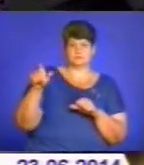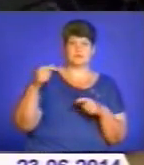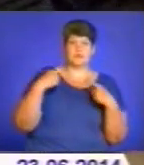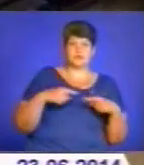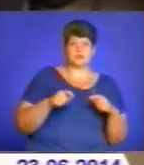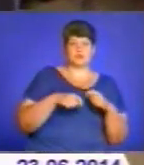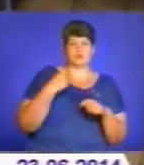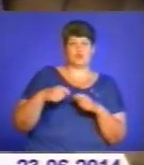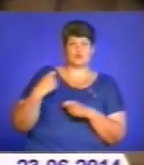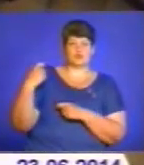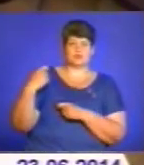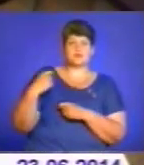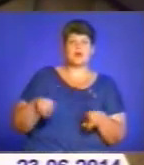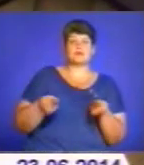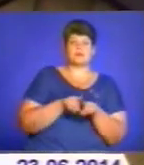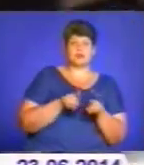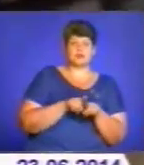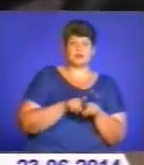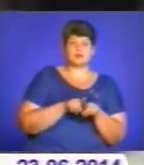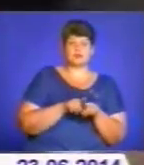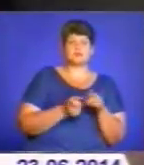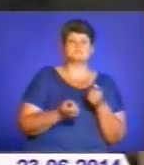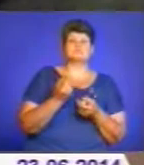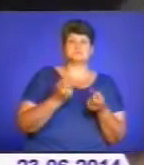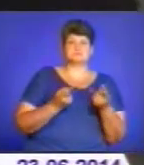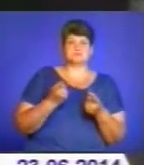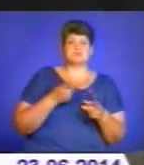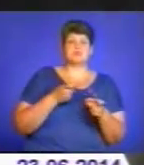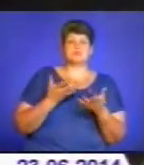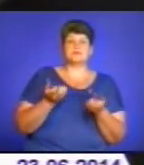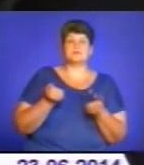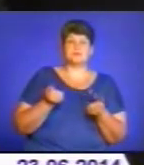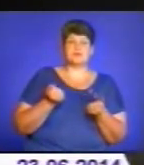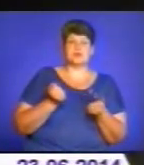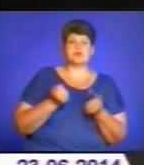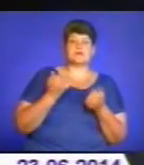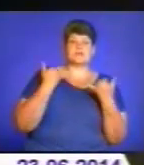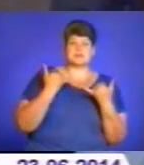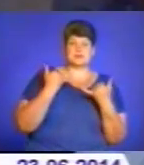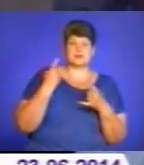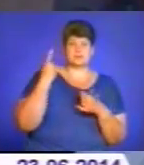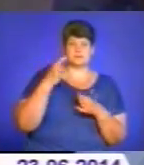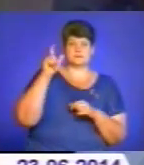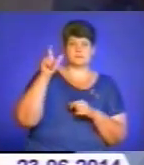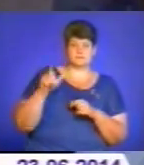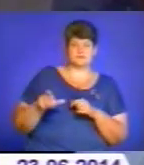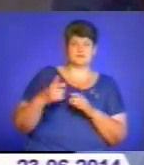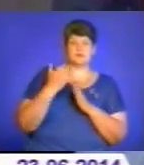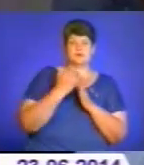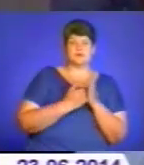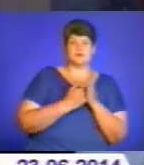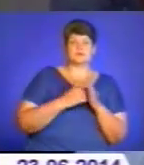правопорушень, а також походження вилученої зброї. На даний час один із підозрюваних в порядку статті 208